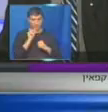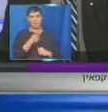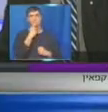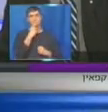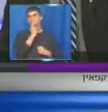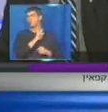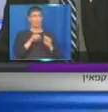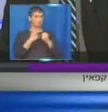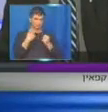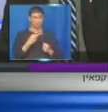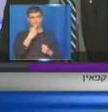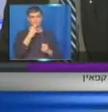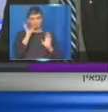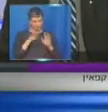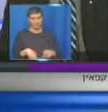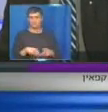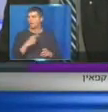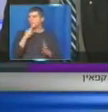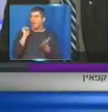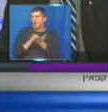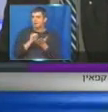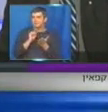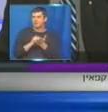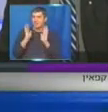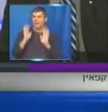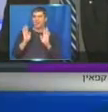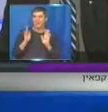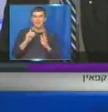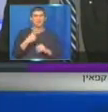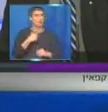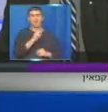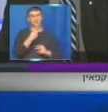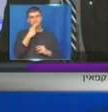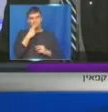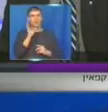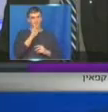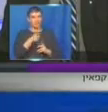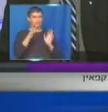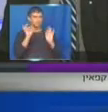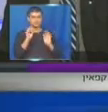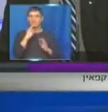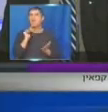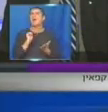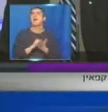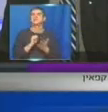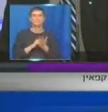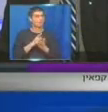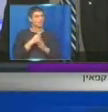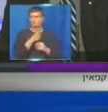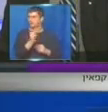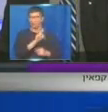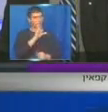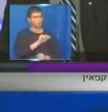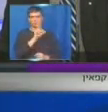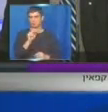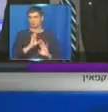הניקוטין לא מזיק, נצרח אותו בצורה מבודדת. חס וחלילה. לא דרך סיגריה, לא דרך פילטר, גם הוא יהיה בסדר. חס וחלילה, אין זה דומה